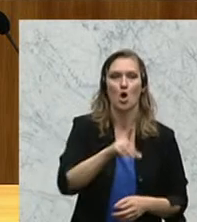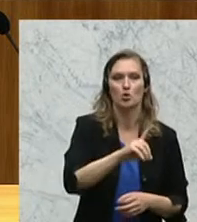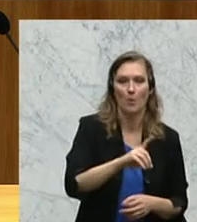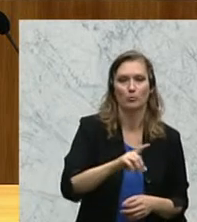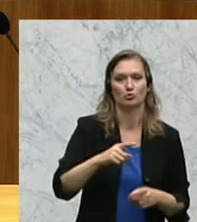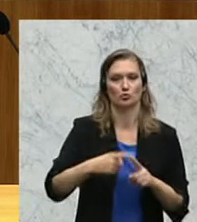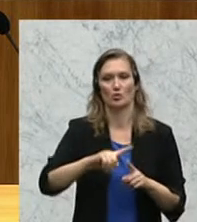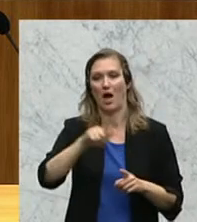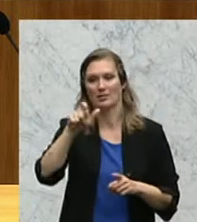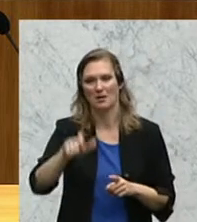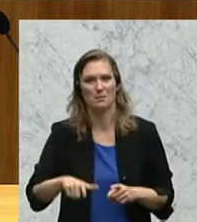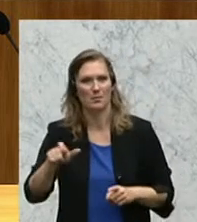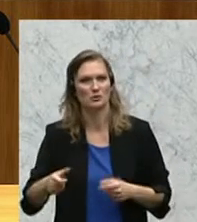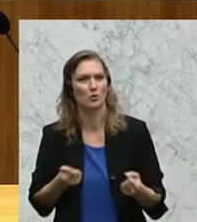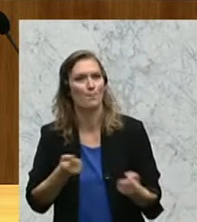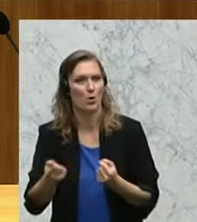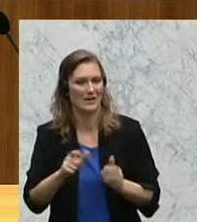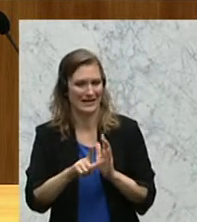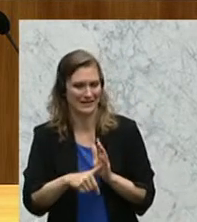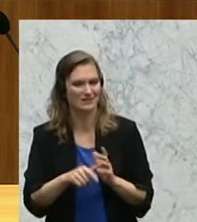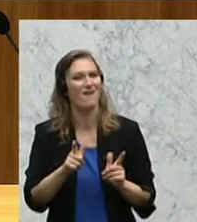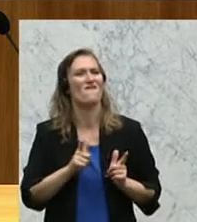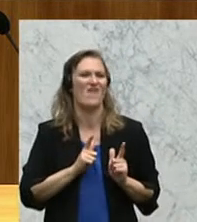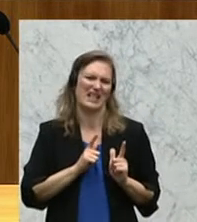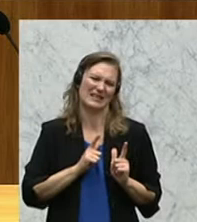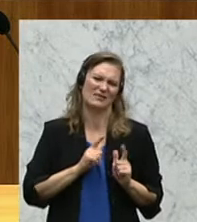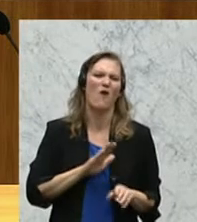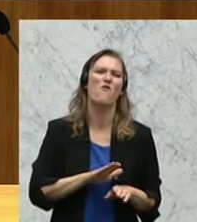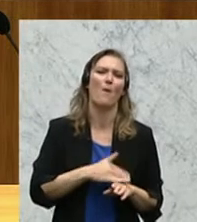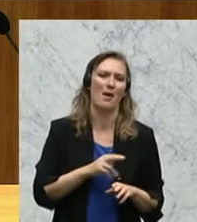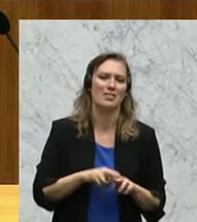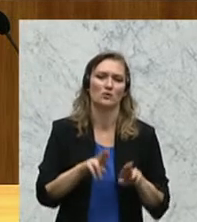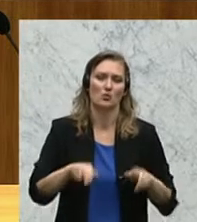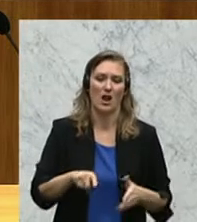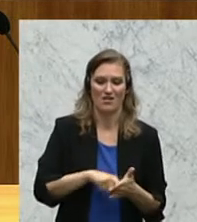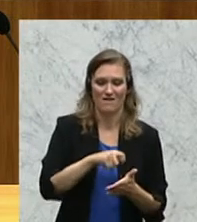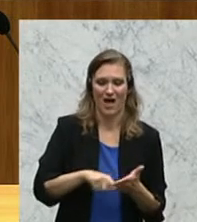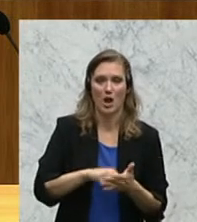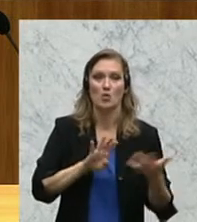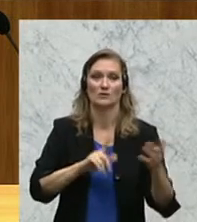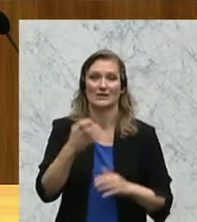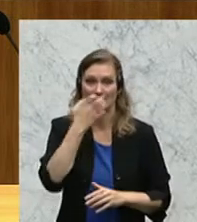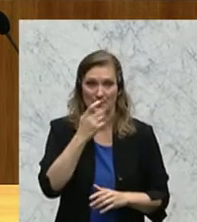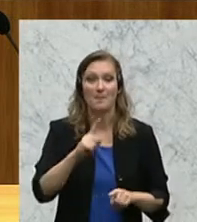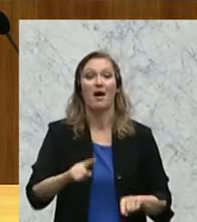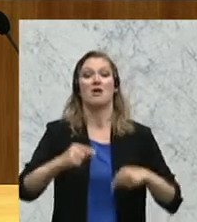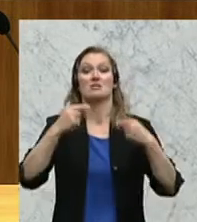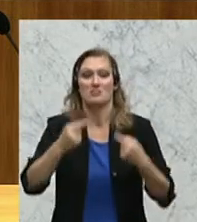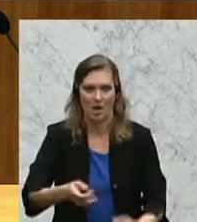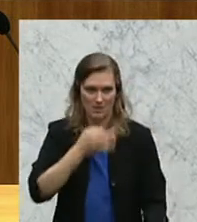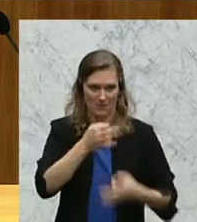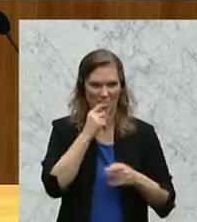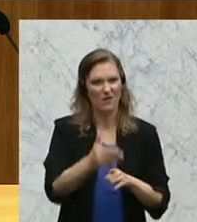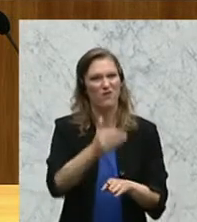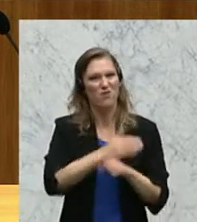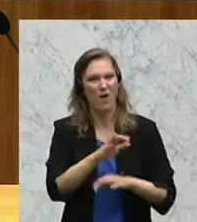anderen Linzer Politiker erst nach den Nationalratswahlen am 29. September ansetzen. Vor den Wahlen